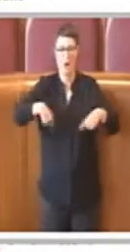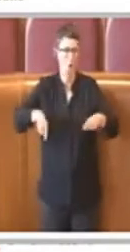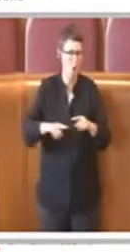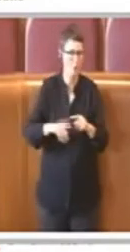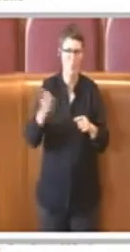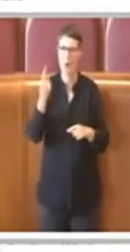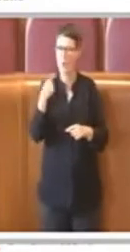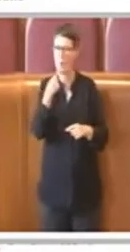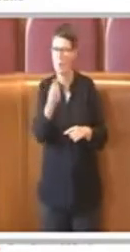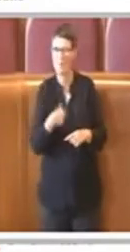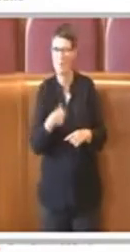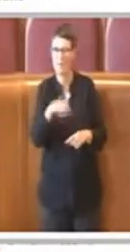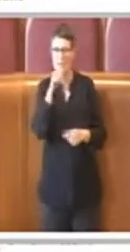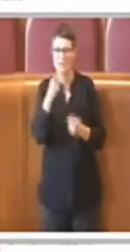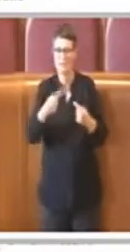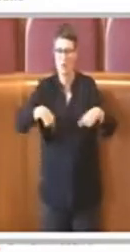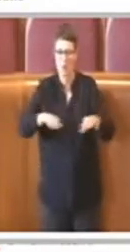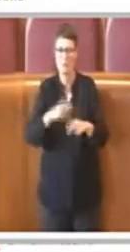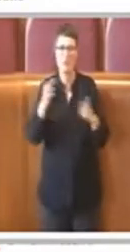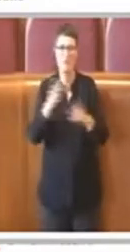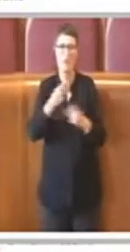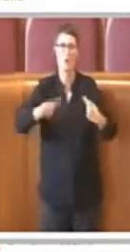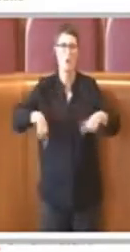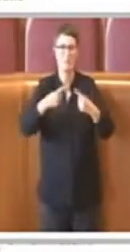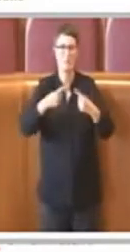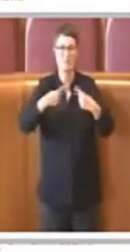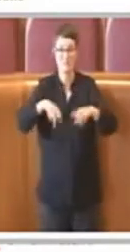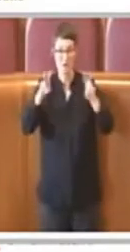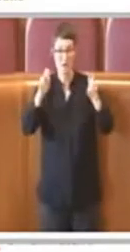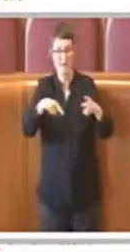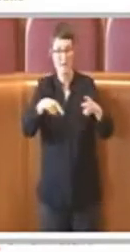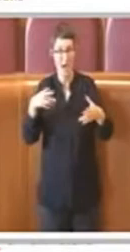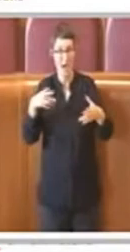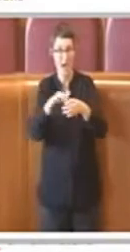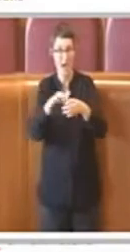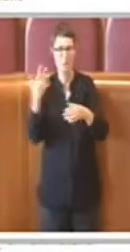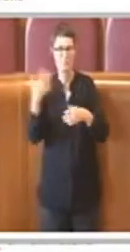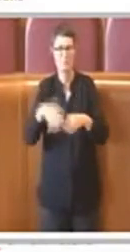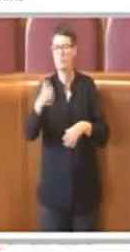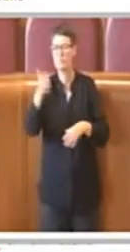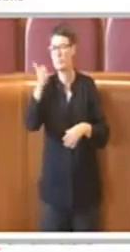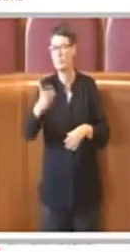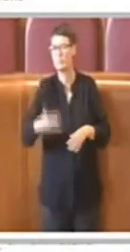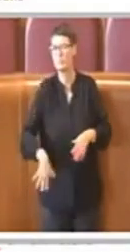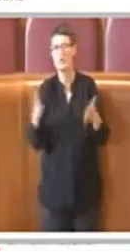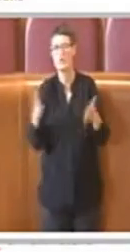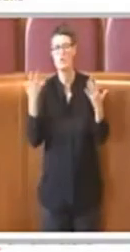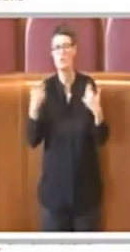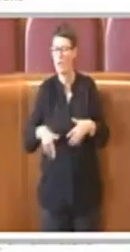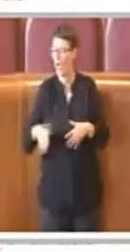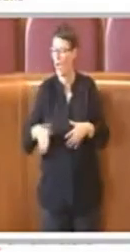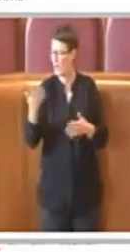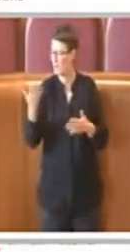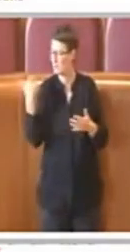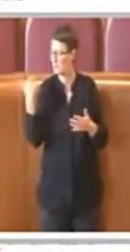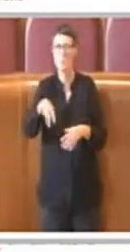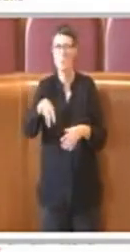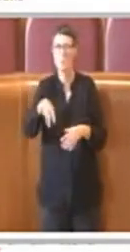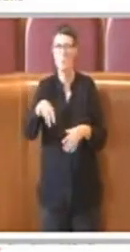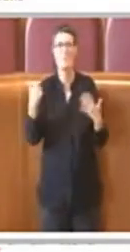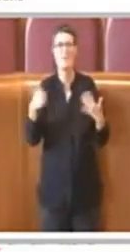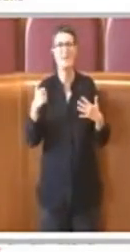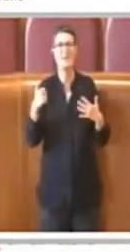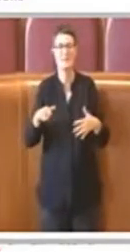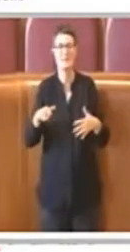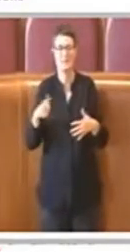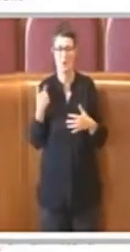commissioni ne abbiamo fatte un elenco infinito, ne abbiamo fatte tantissime, già subito nel 2016, appena insediati, portando avanti in parallelo